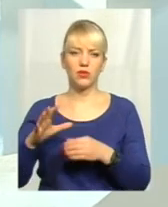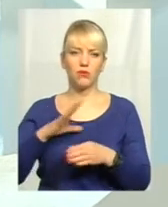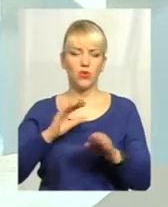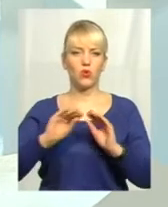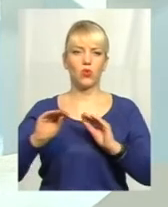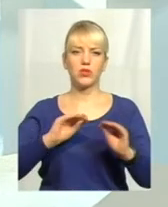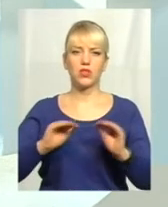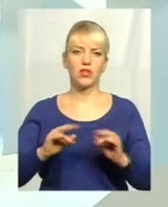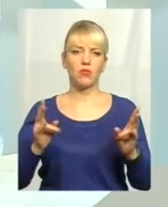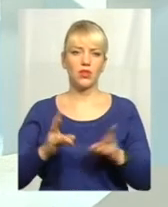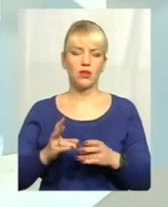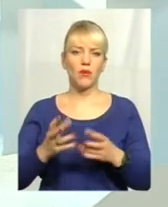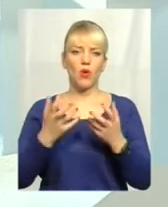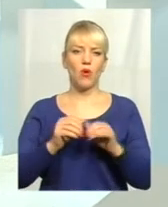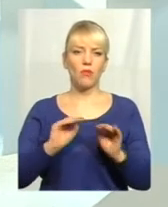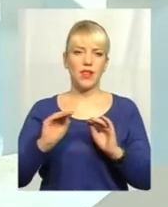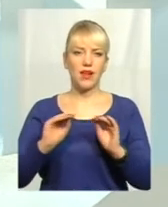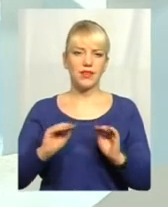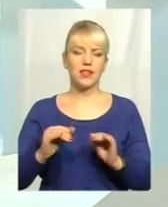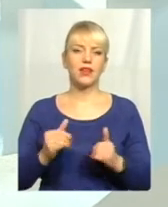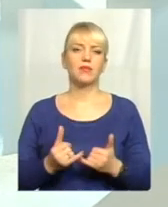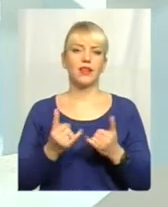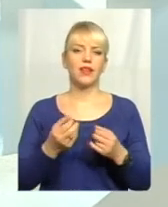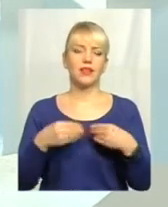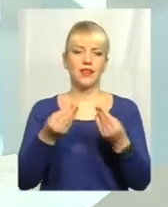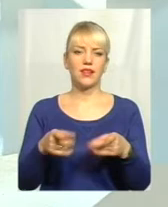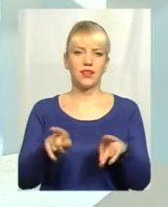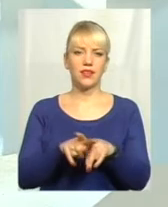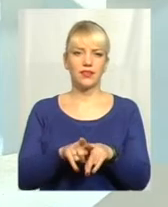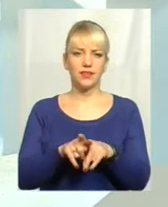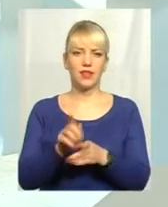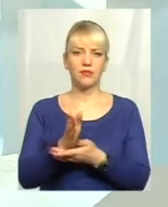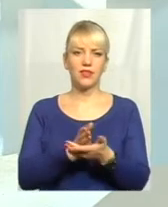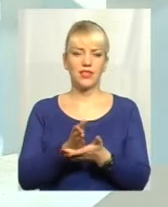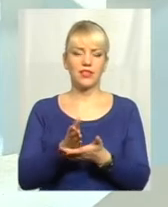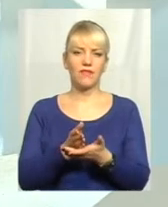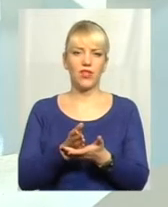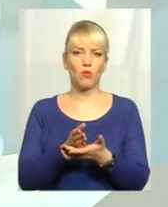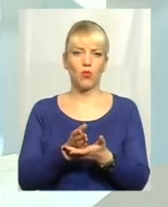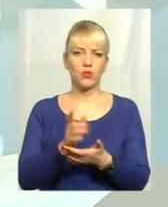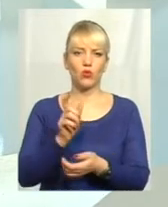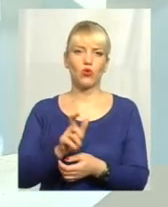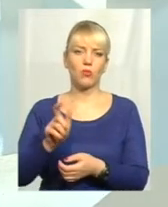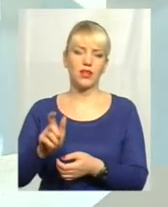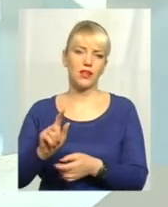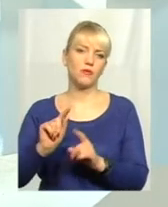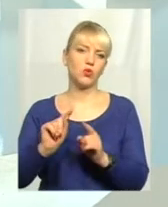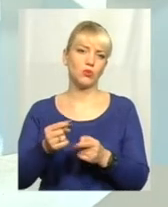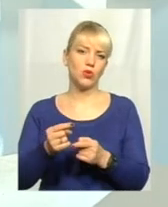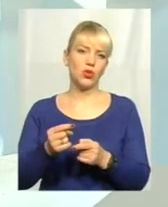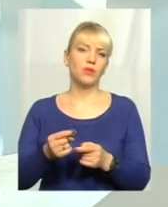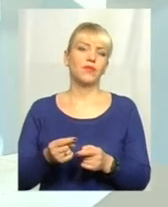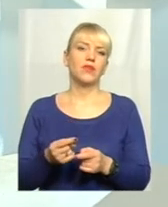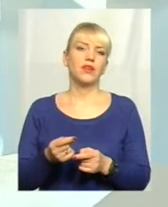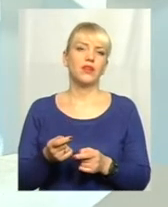оснащені необхідним обладнанням для надання таких адміністративних послуг громадянам. Тому, в